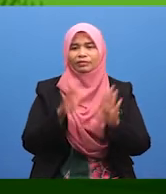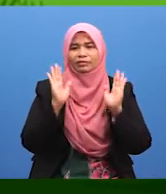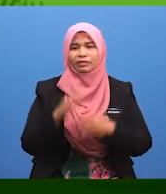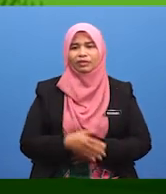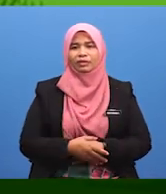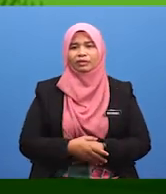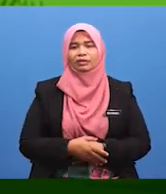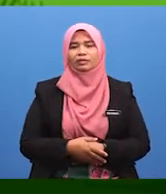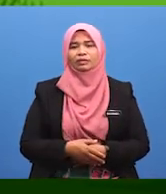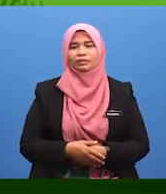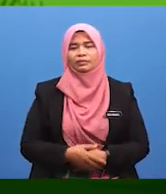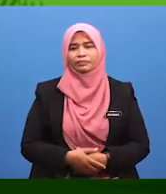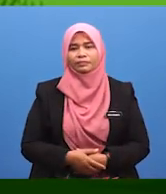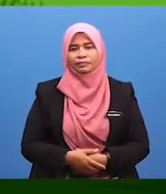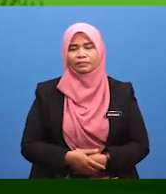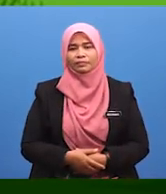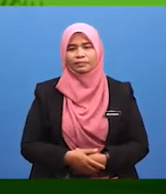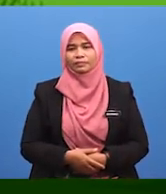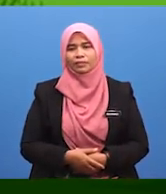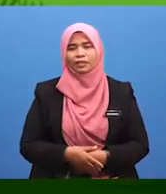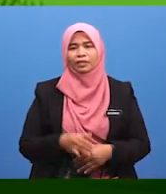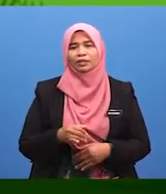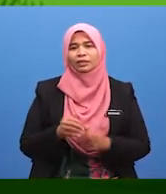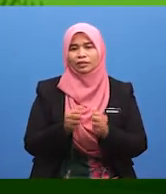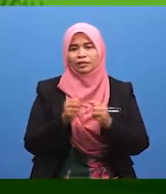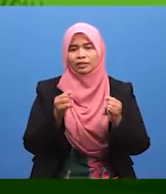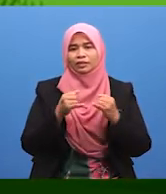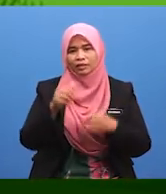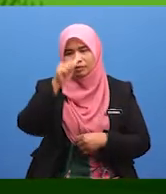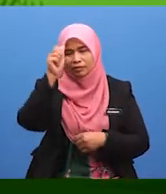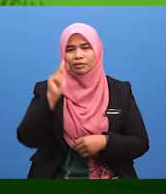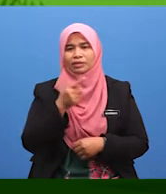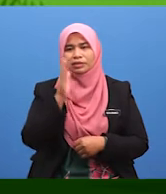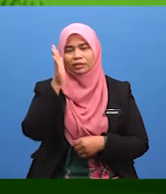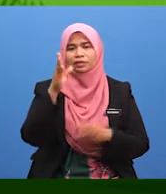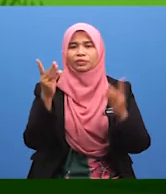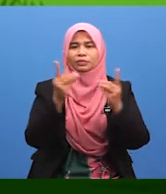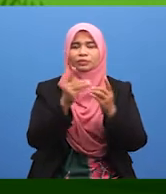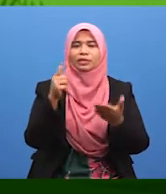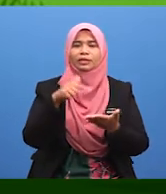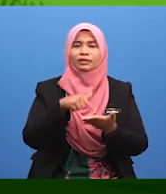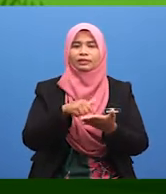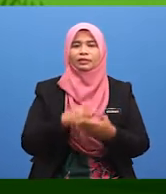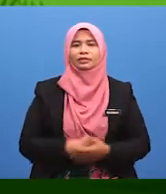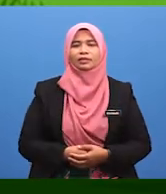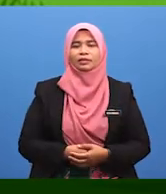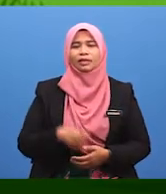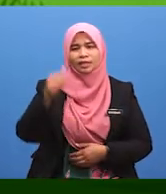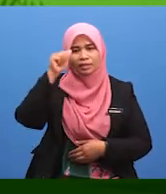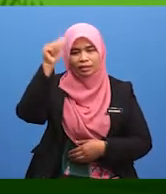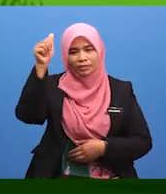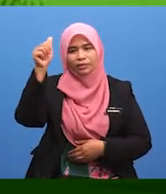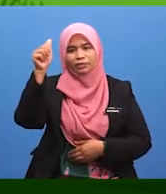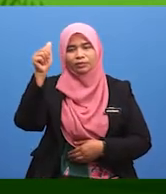solat sudah belajar mestilah beramat insyaAllah kita akan berjumpa lagi pada masa yang akan datang